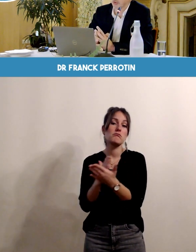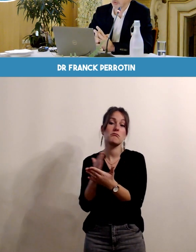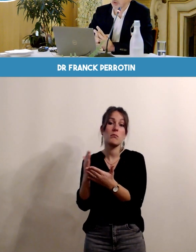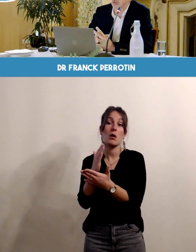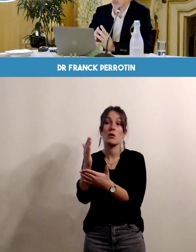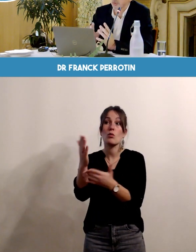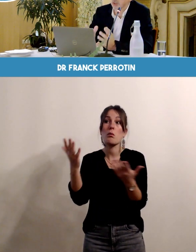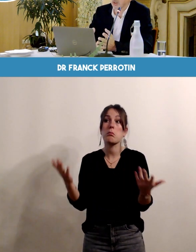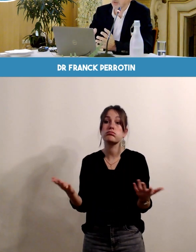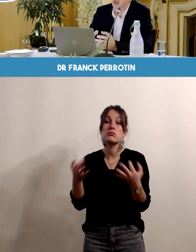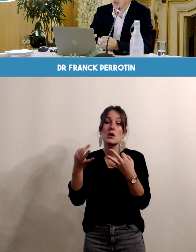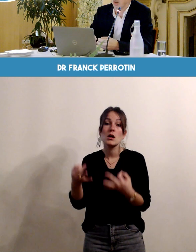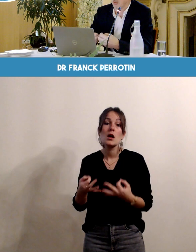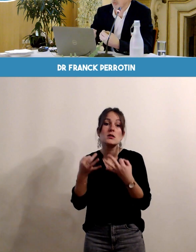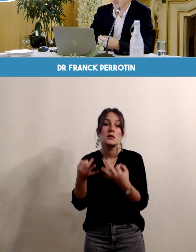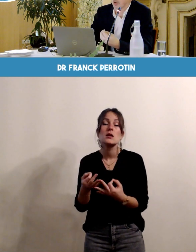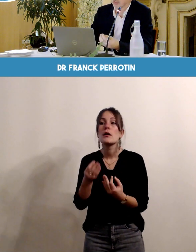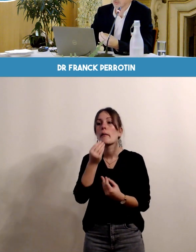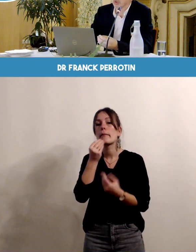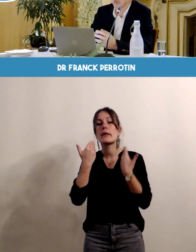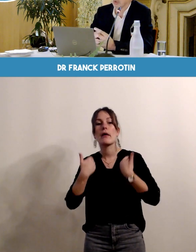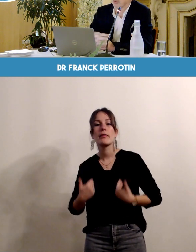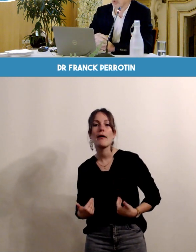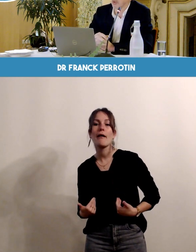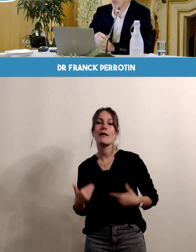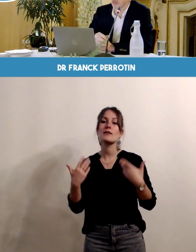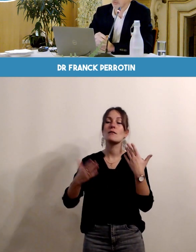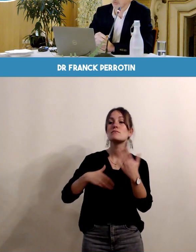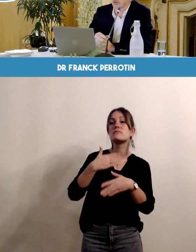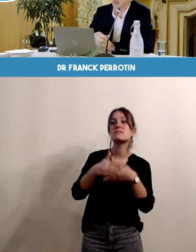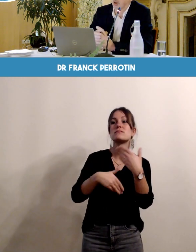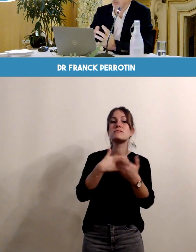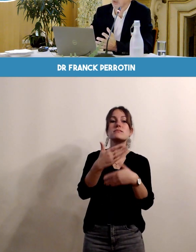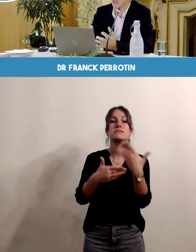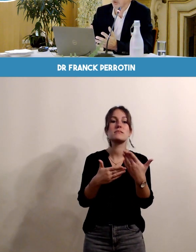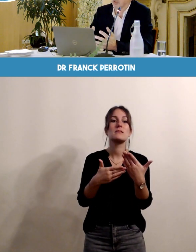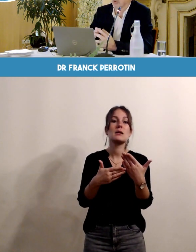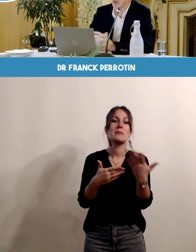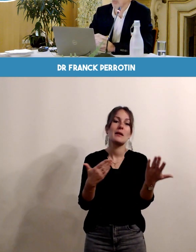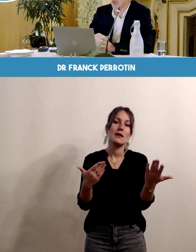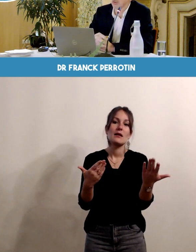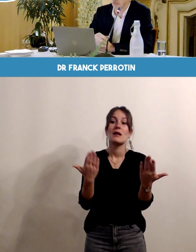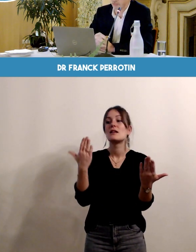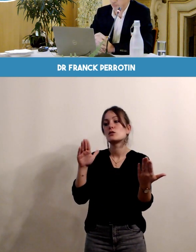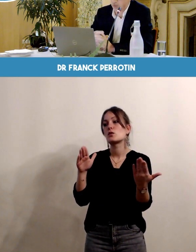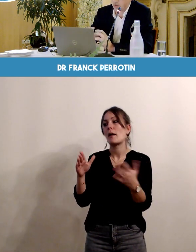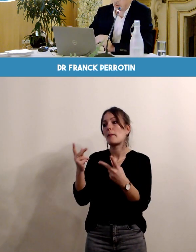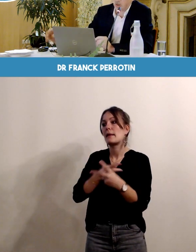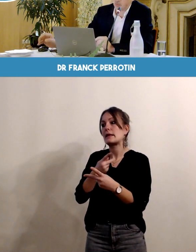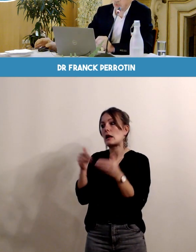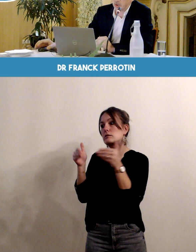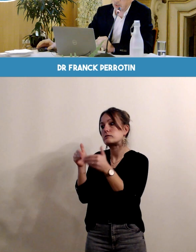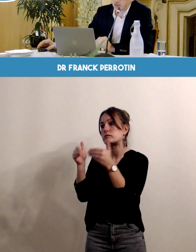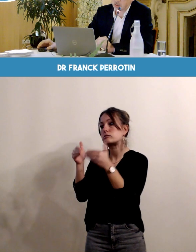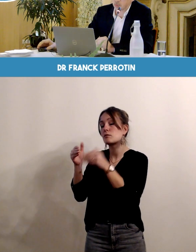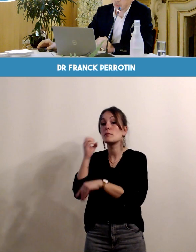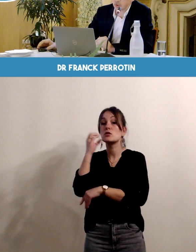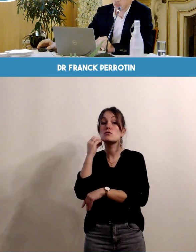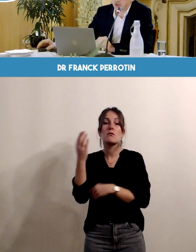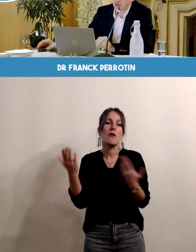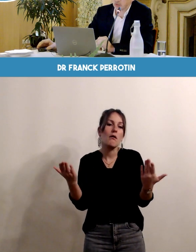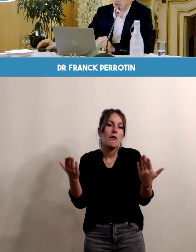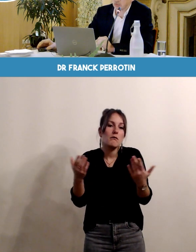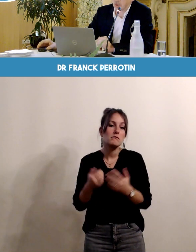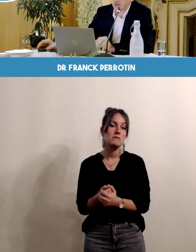franchement orienté sur le bien-être un peu moins que sur des données vraiment que sur des paramètres vraiment très médicaux et puis il y a 15